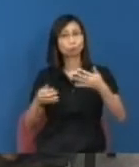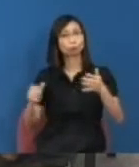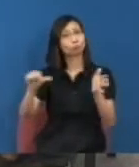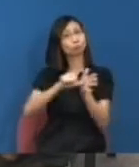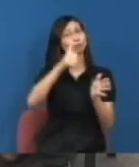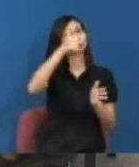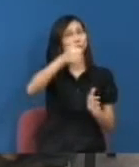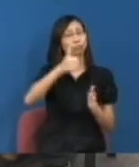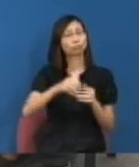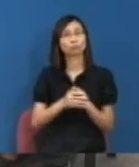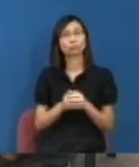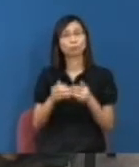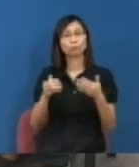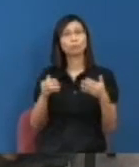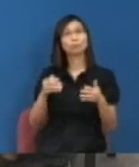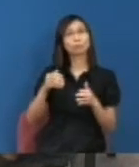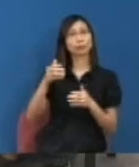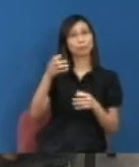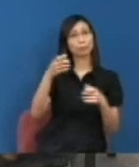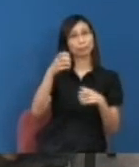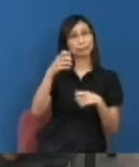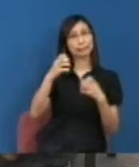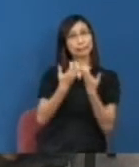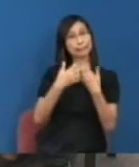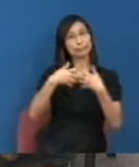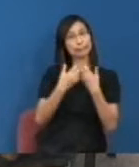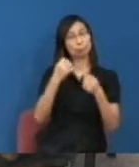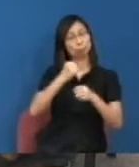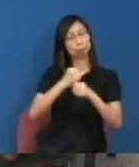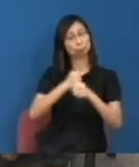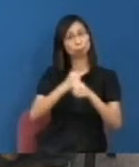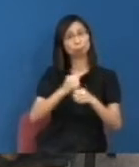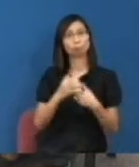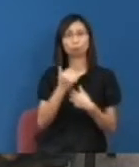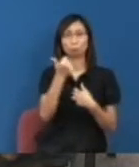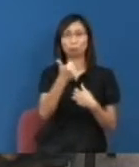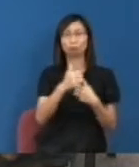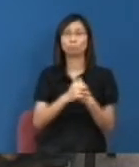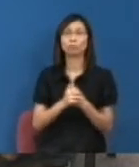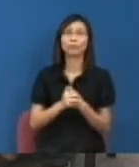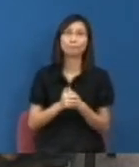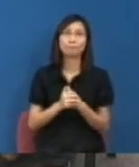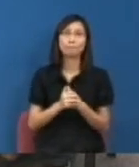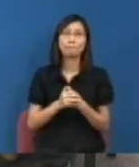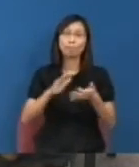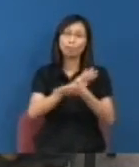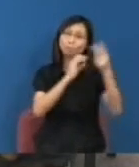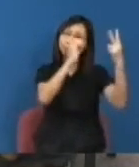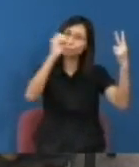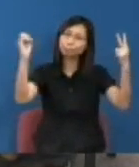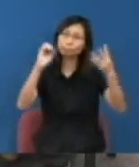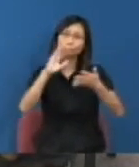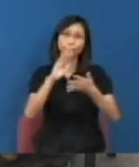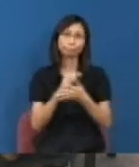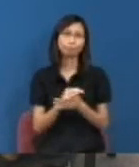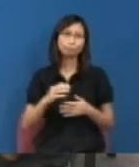切的關係不斷培養人才輸血的一個角色所以2000年的時候可能因為鄭陽中校